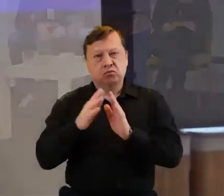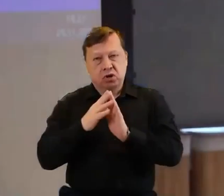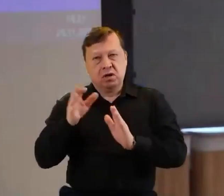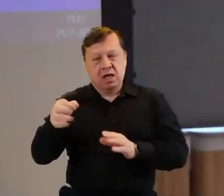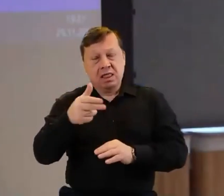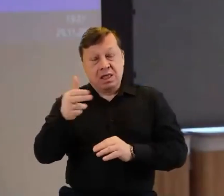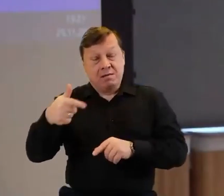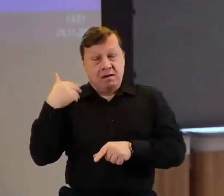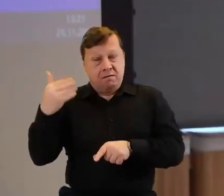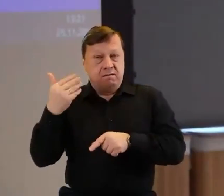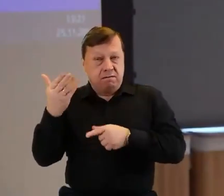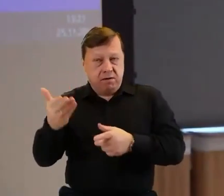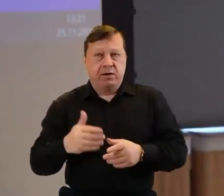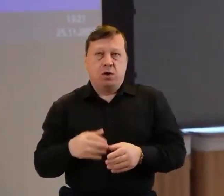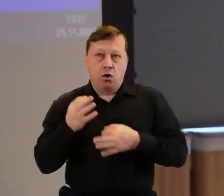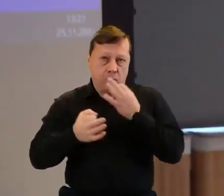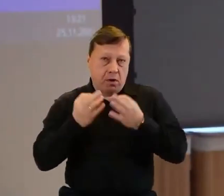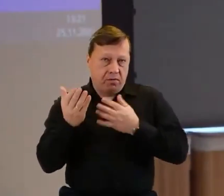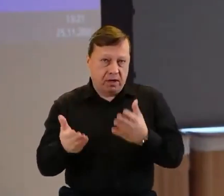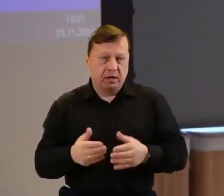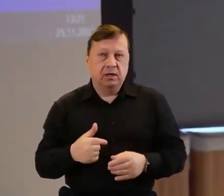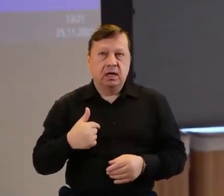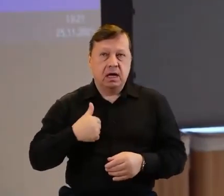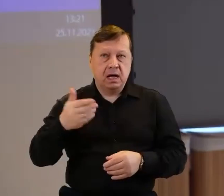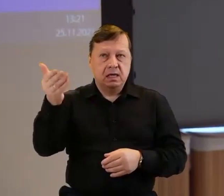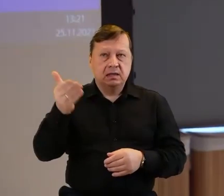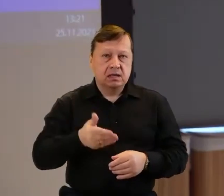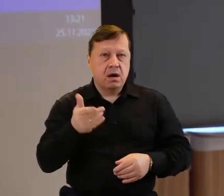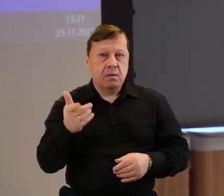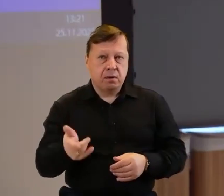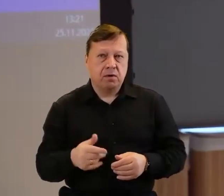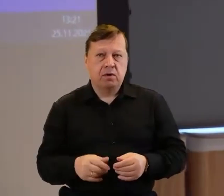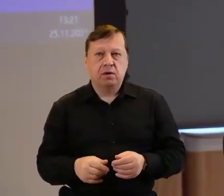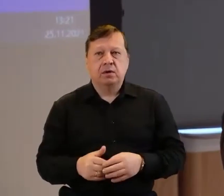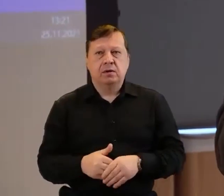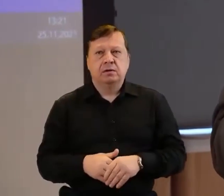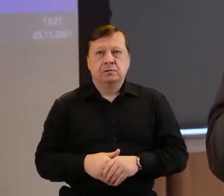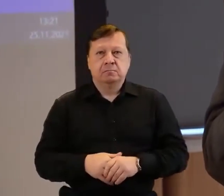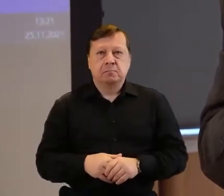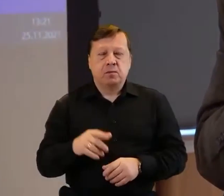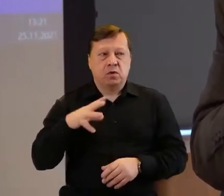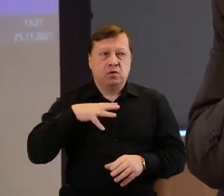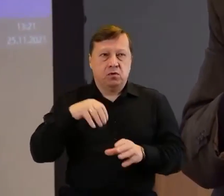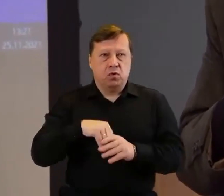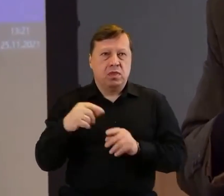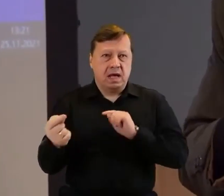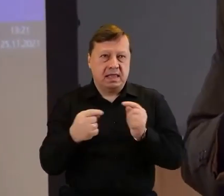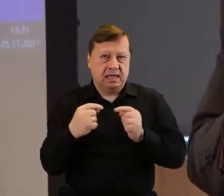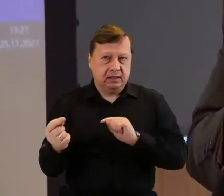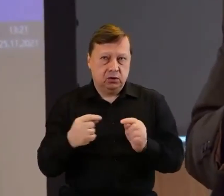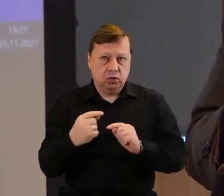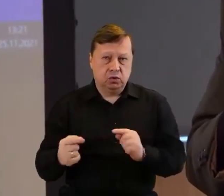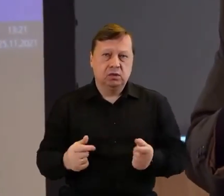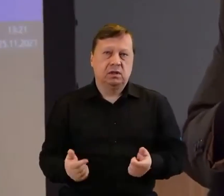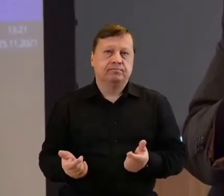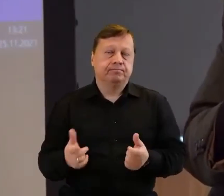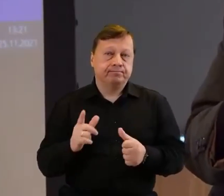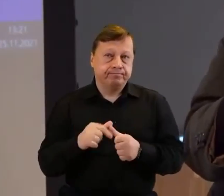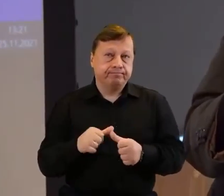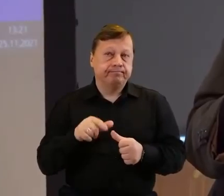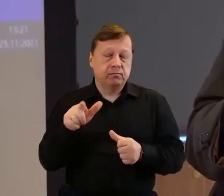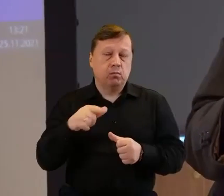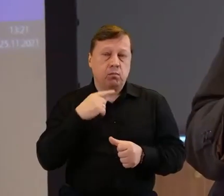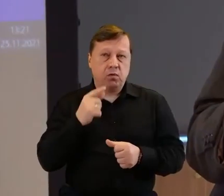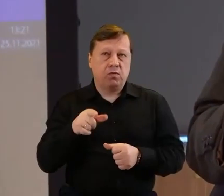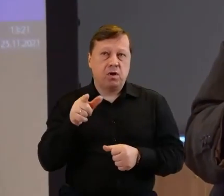temat, jeżeli mogłaby powiedzieć, bo zaprosiłem ją trochę jako adwokata diabła do naszej dyskusji, ale też osobę, która z